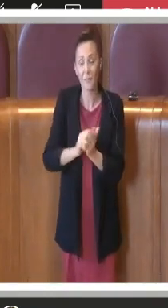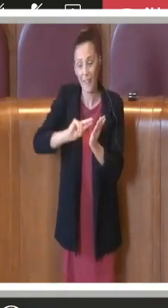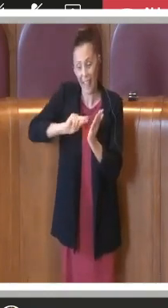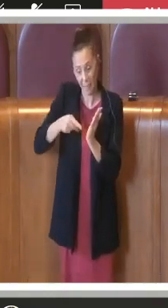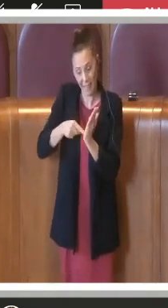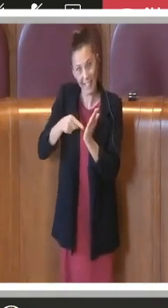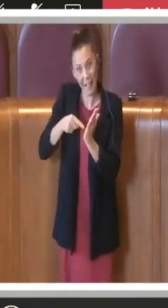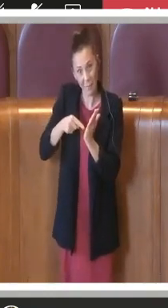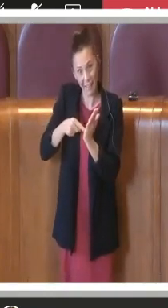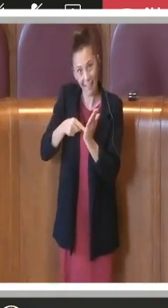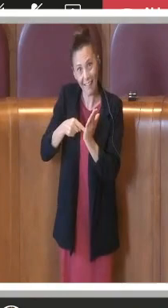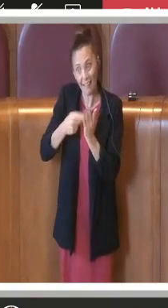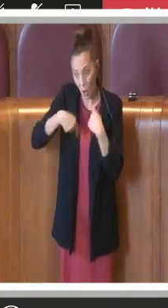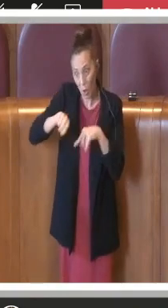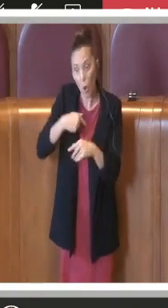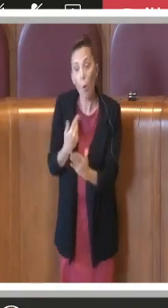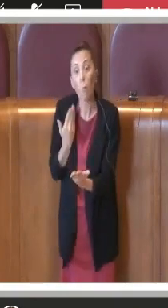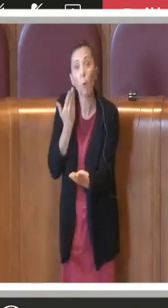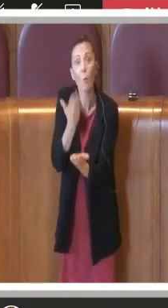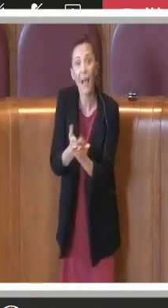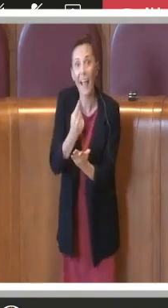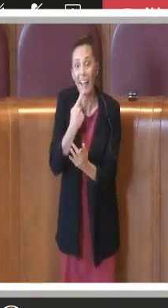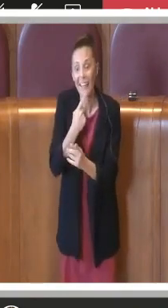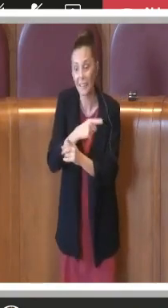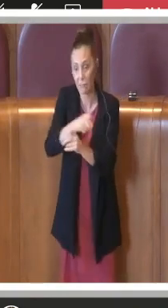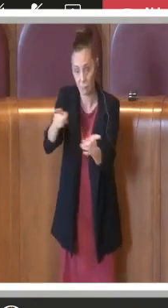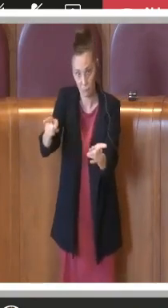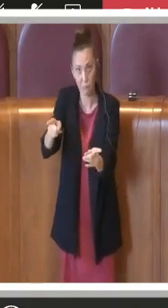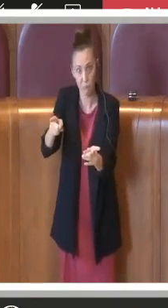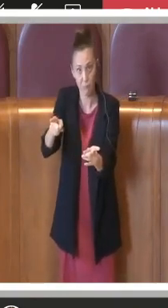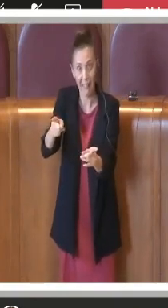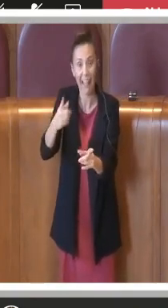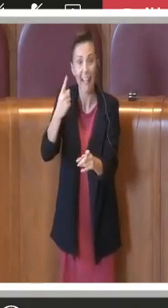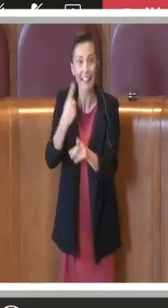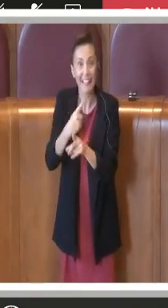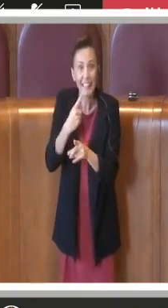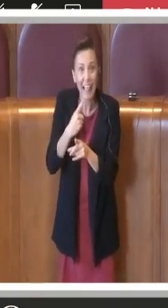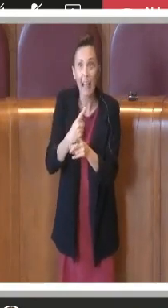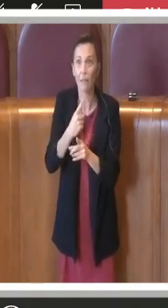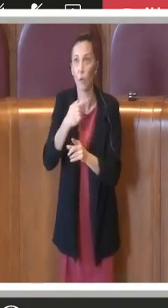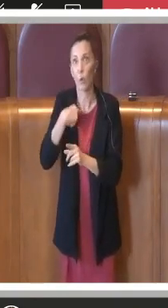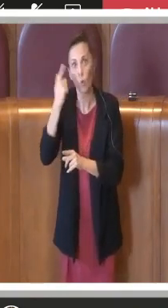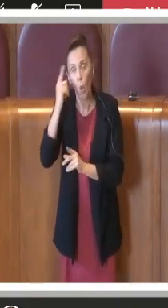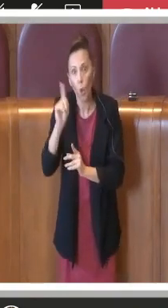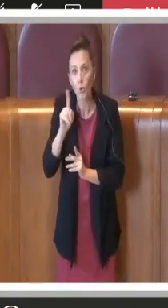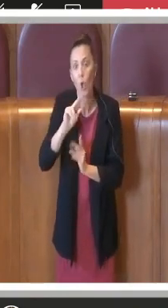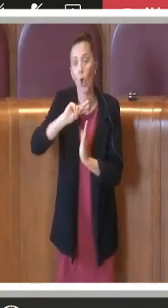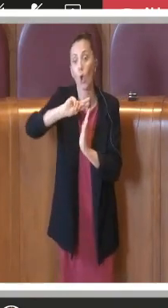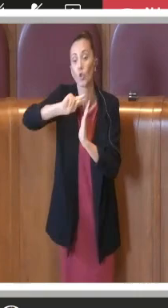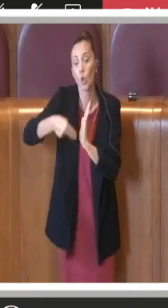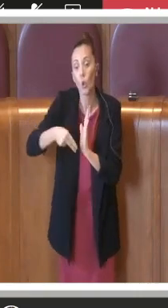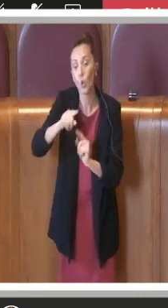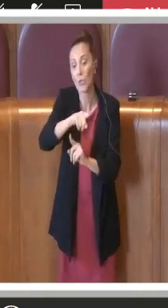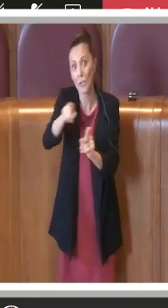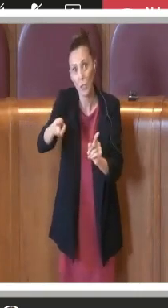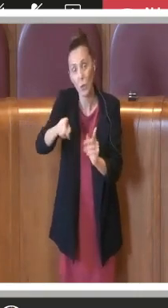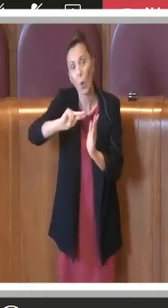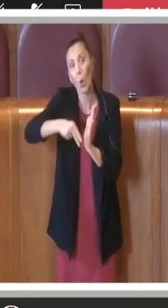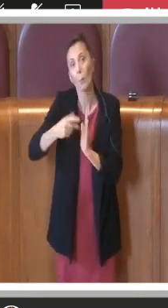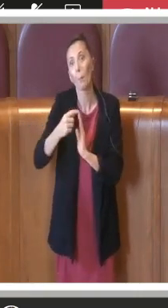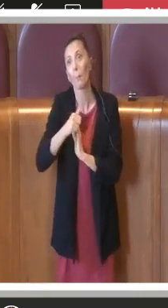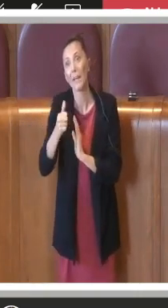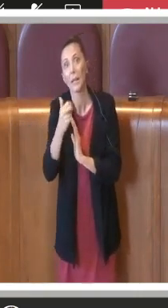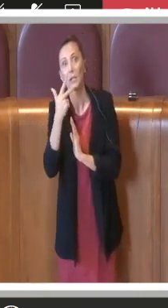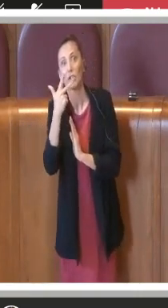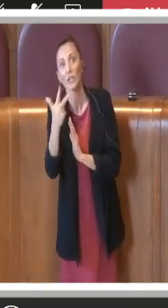proponenti delle delibere popolari devono essere sottoscritti dai primi tre, i primi cinque, non lo so, sottoscrittori per essere messi al voto